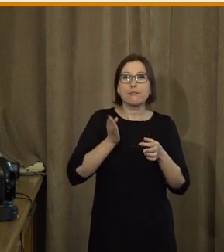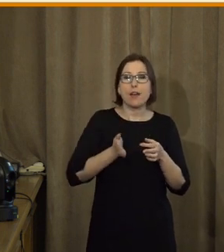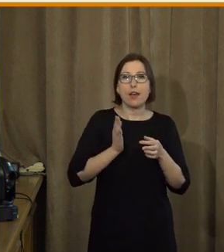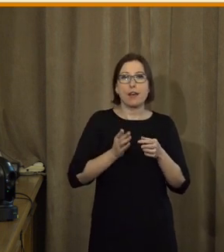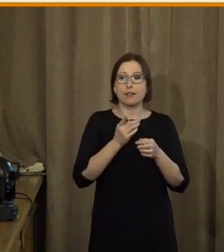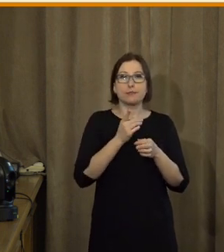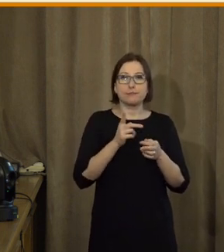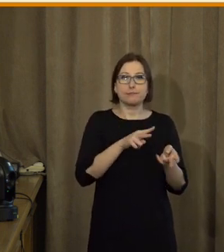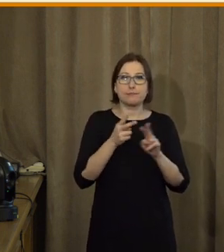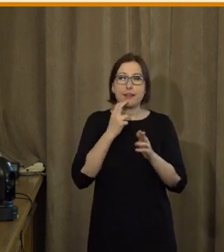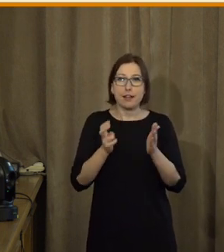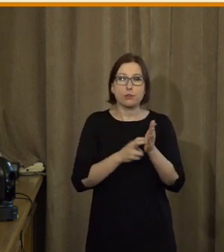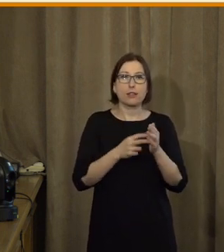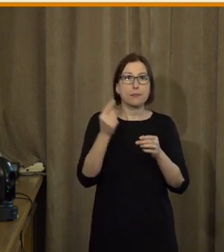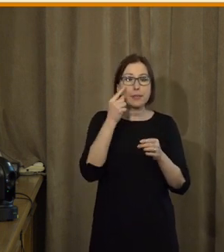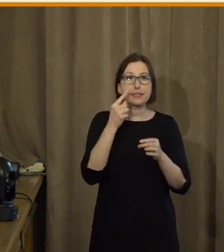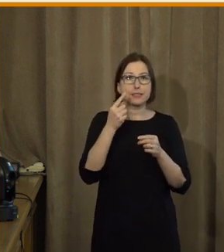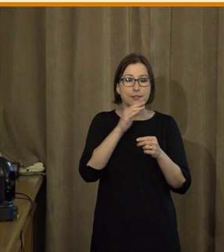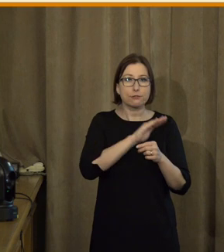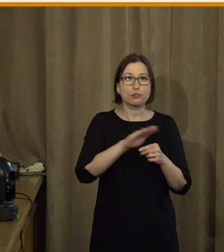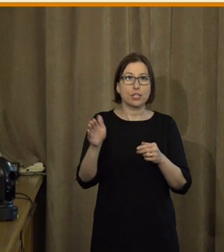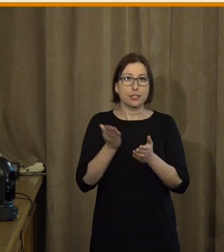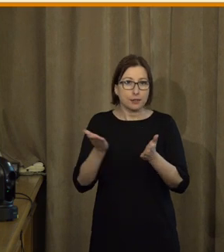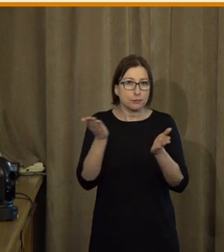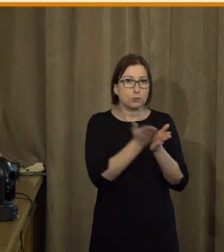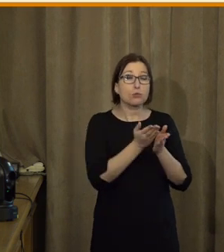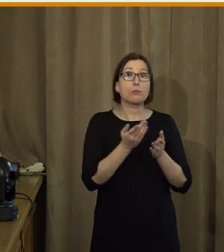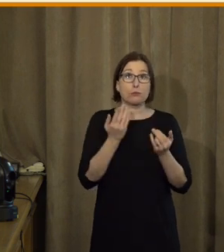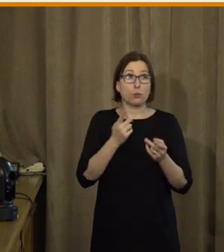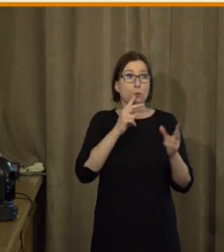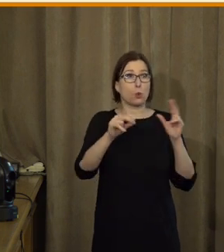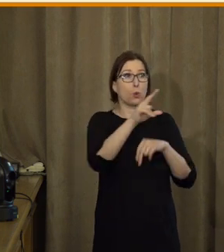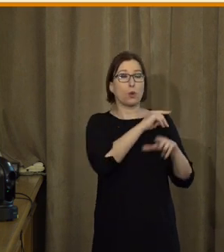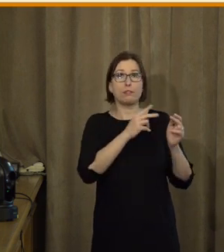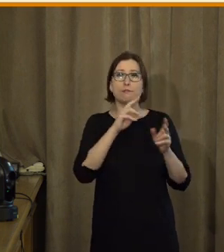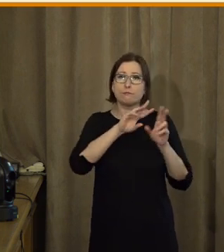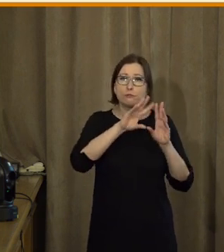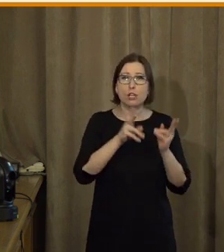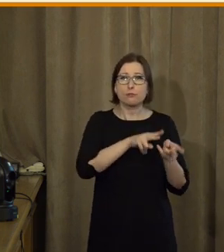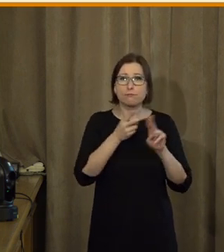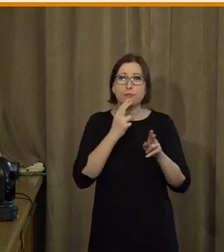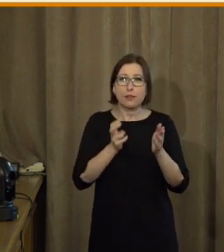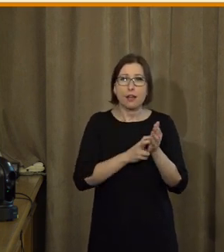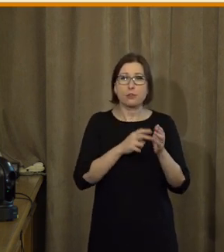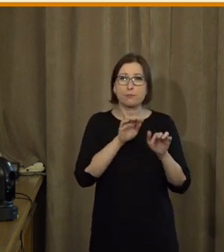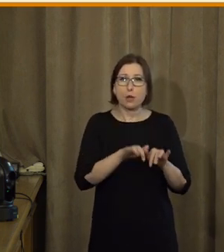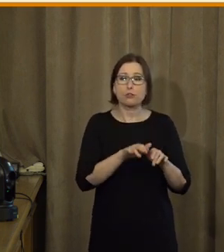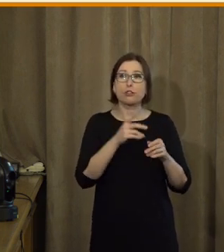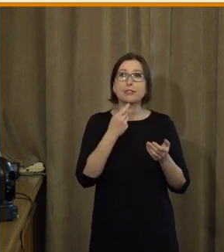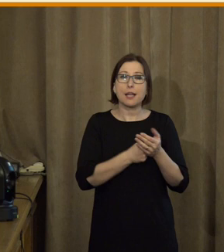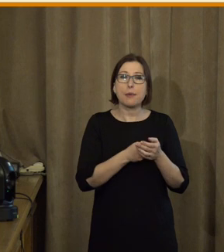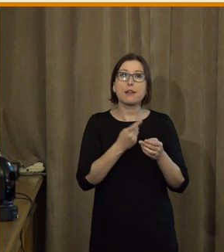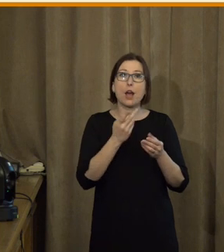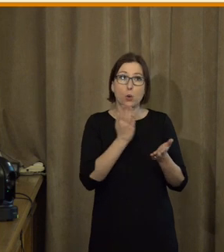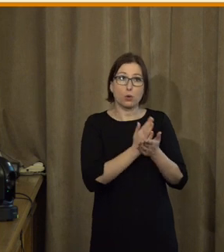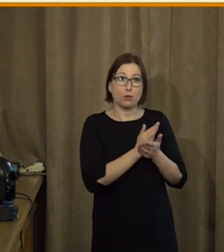je, že vnímáme, že samozřejmě digitalizace, o které se teď hodně mluví, je naprosto stěžení, aby nezvěšovala